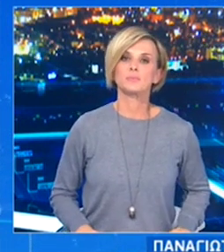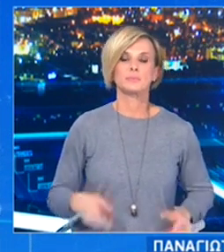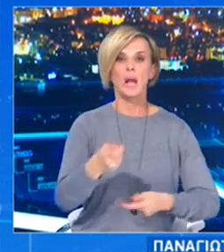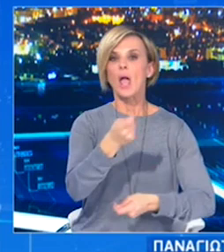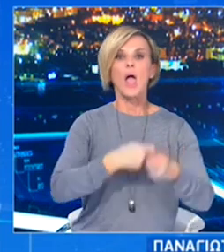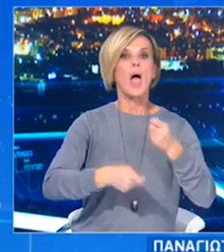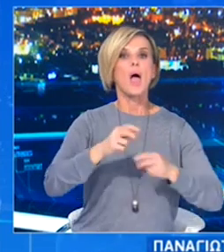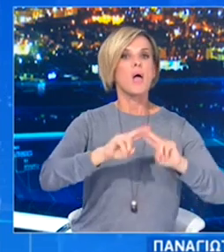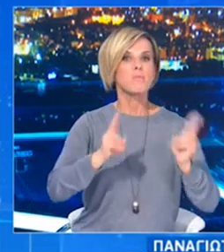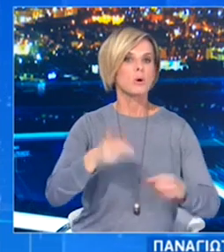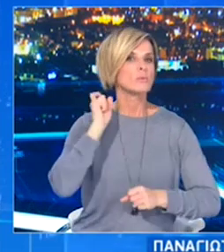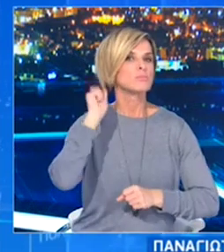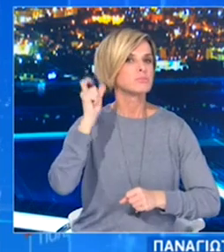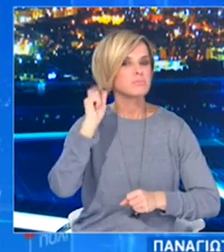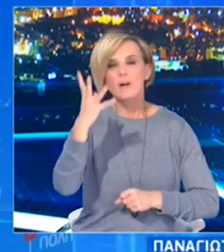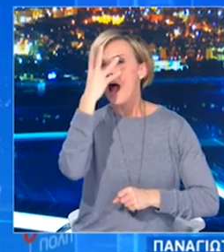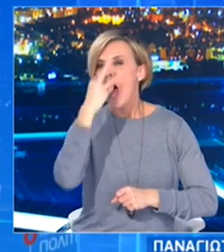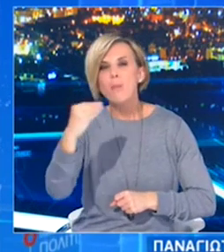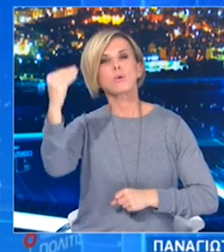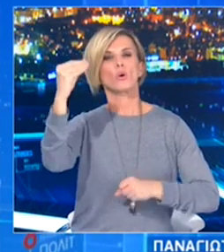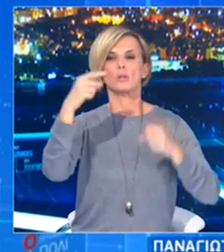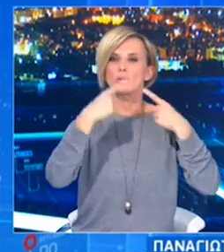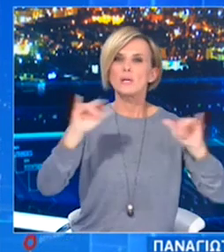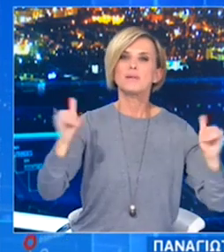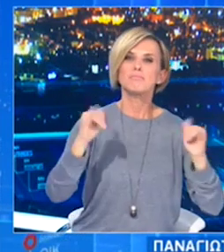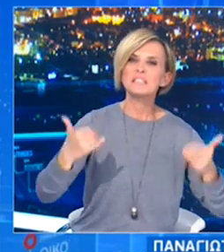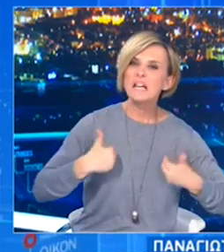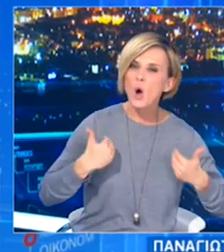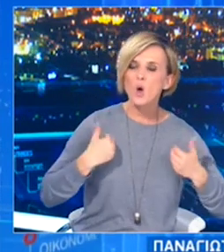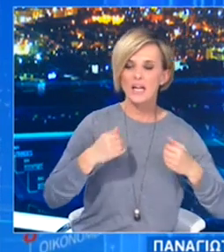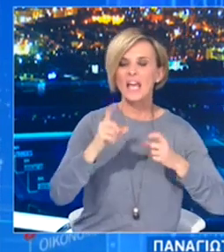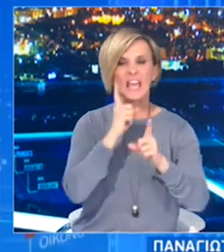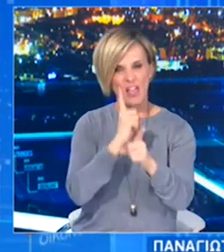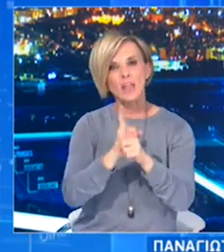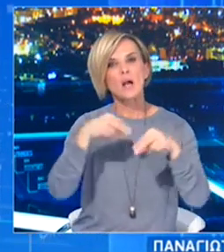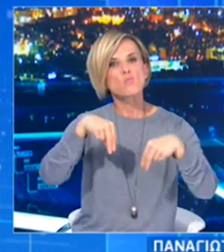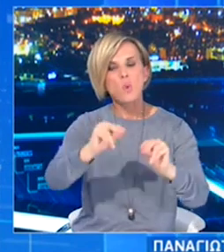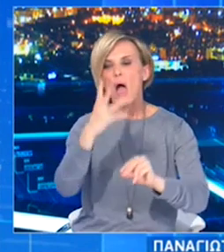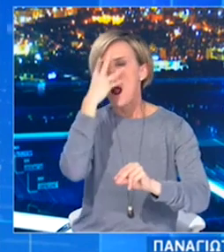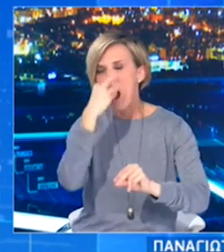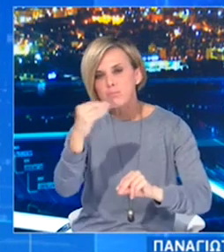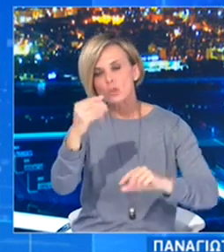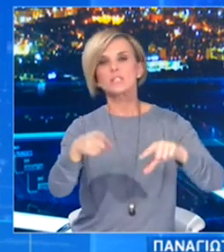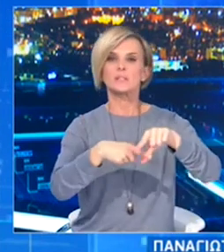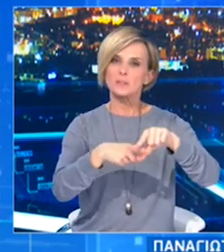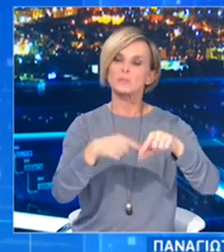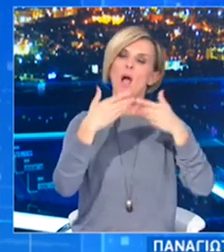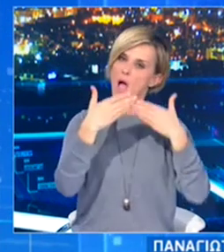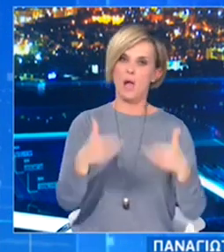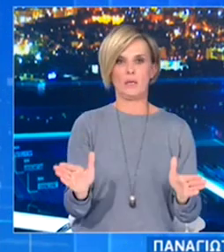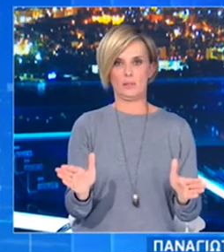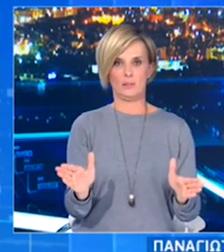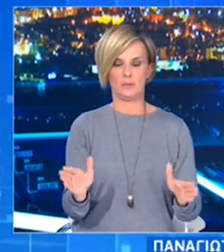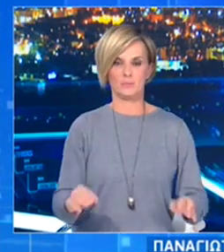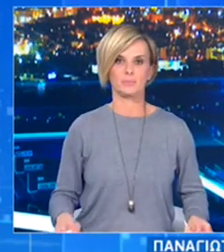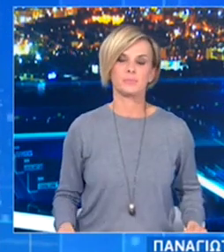εμπόριο εορταστικών αποκριάτικων και άλλων ψυχολογικών ειδών με κωδικό αριθμό δραστηριότητας 47656707.